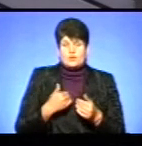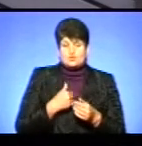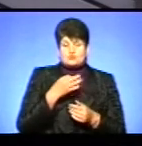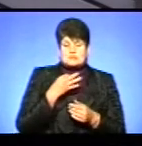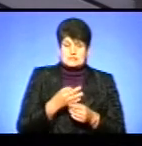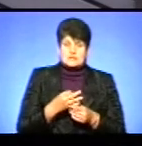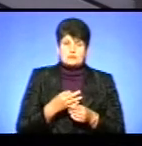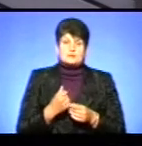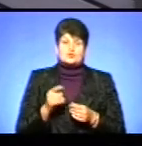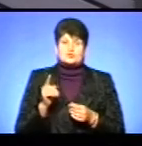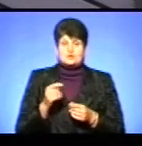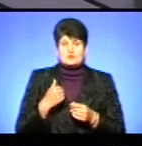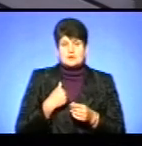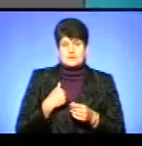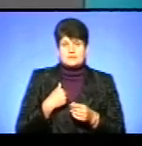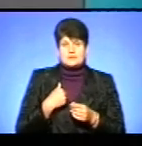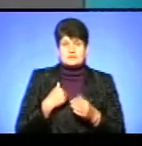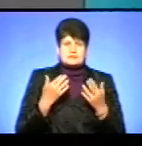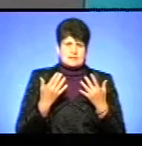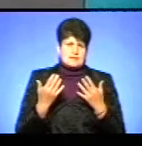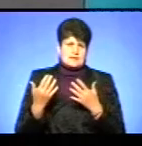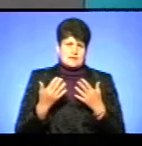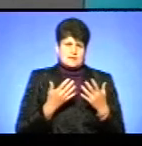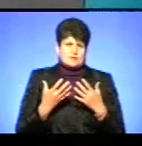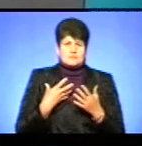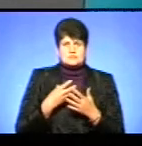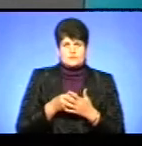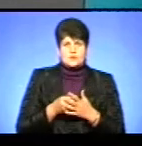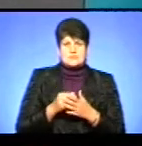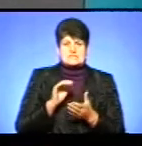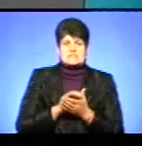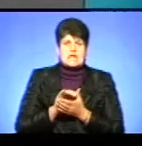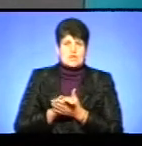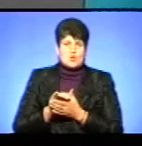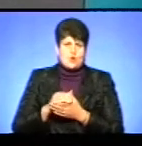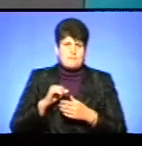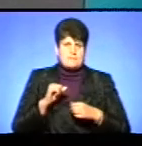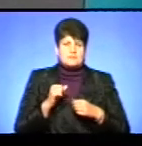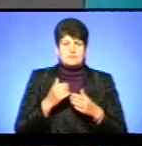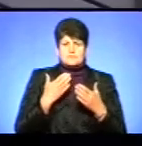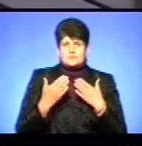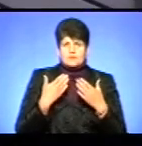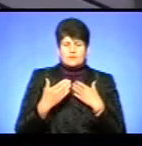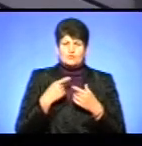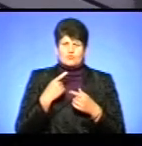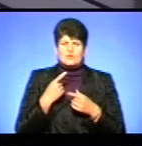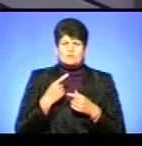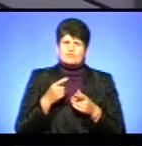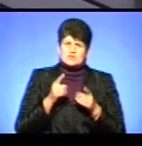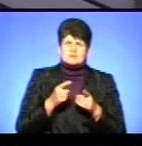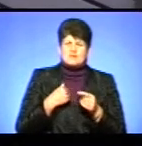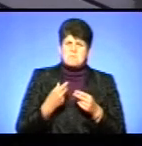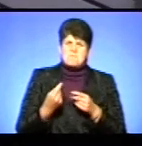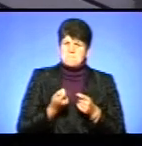сказати і наступне. Я з декількома своїми знайомими спілкувався, і вони кажуть, дійсно, от нам так